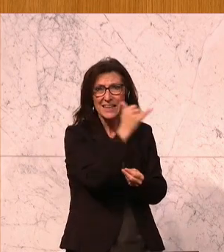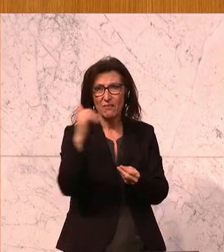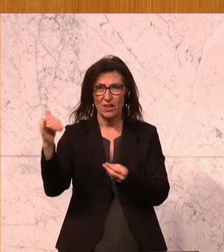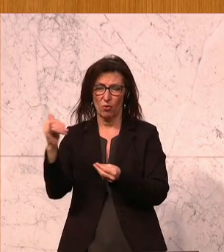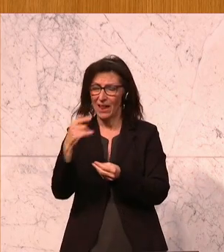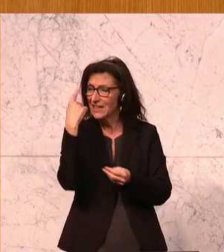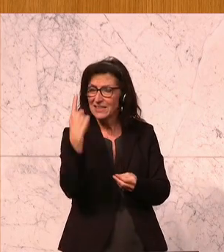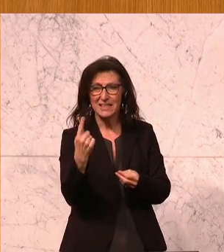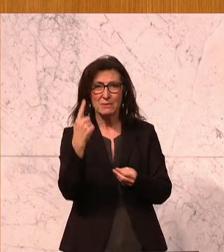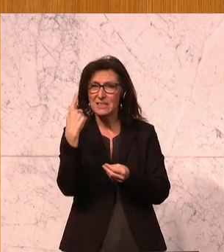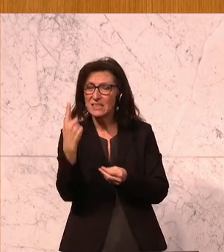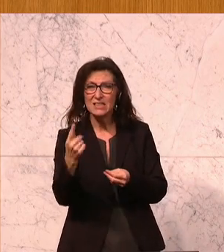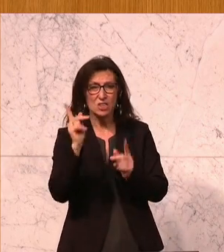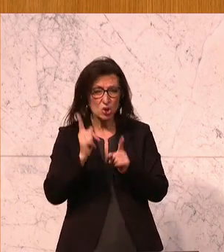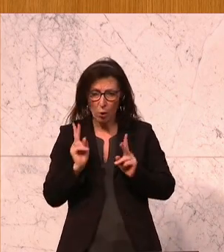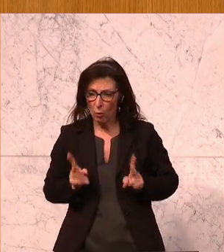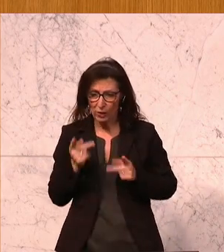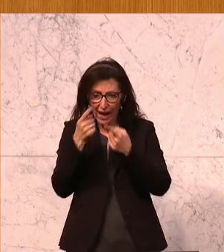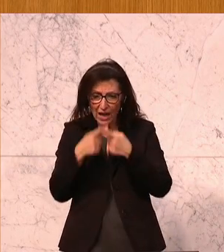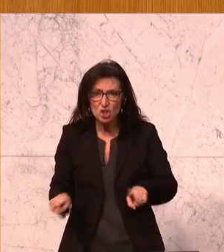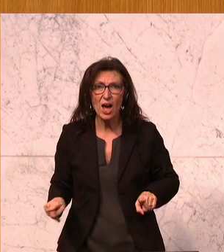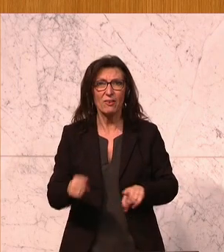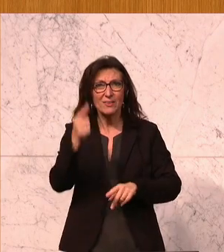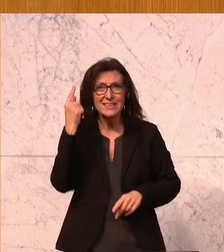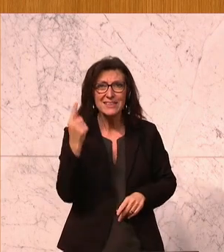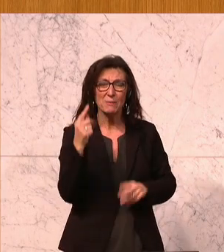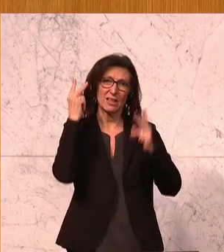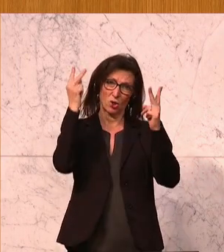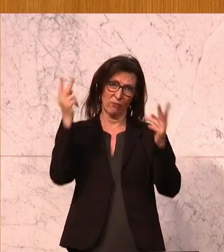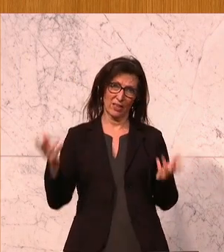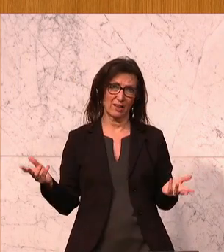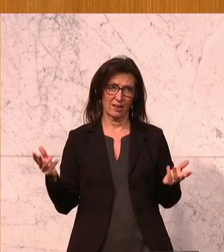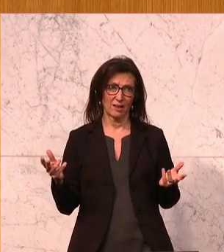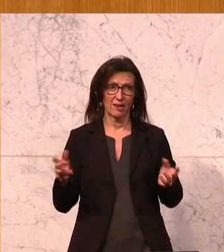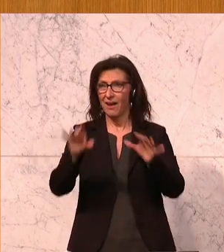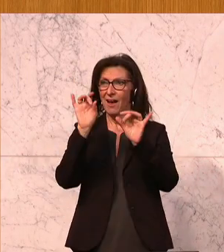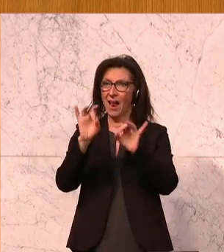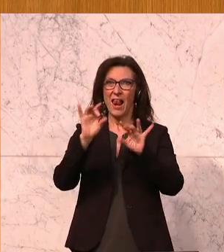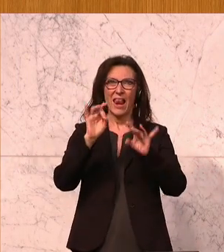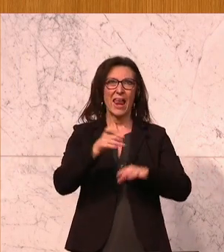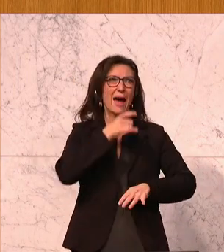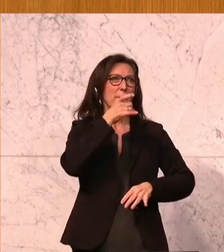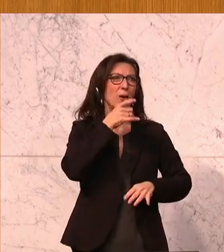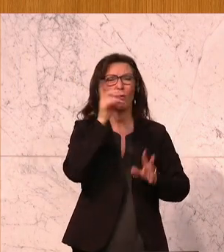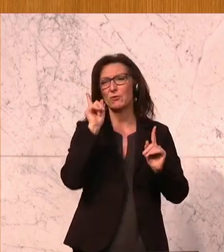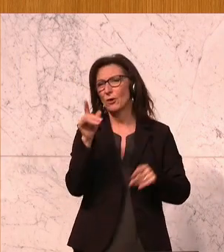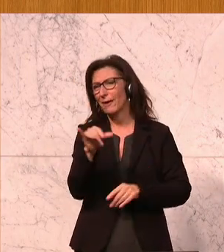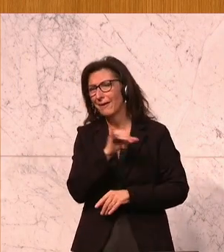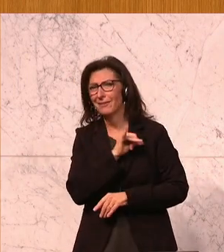mit der Freiheit Entscheidungen zu treffen. Das wäre wichtig. Mit einem Lehrer, Lehrerinnenberuf, der attraktiv ist.